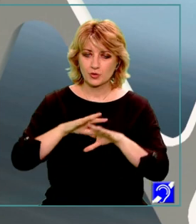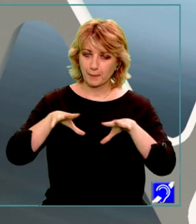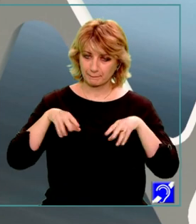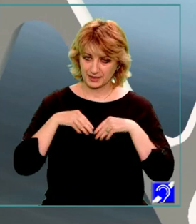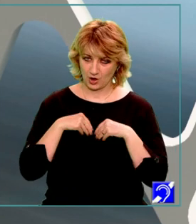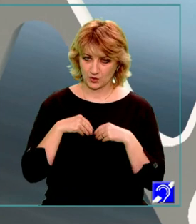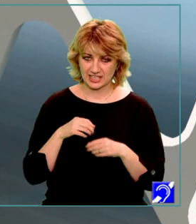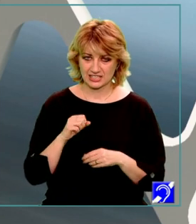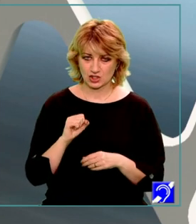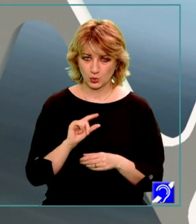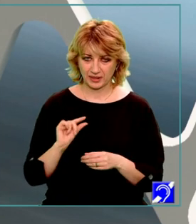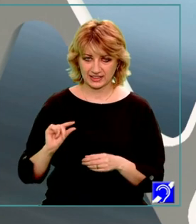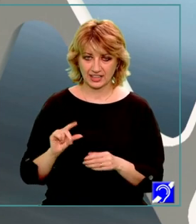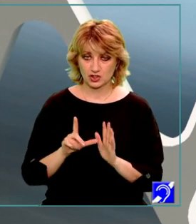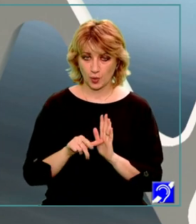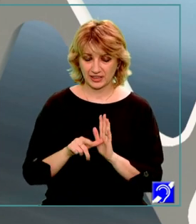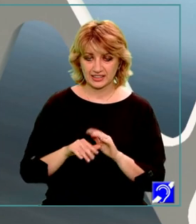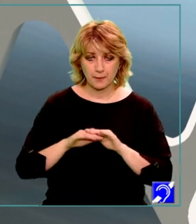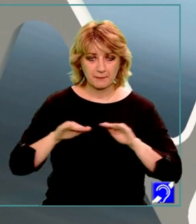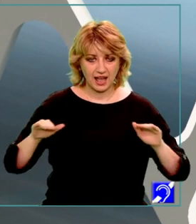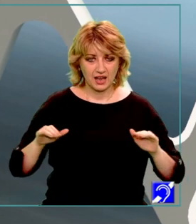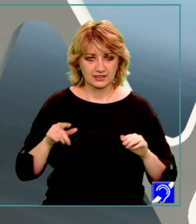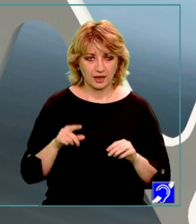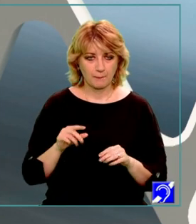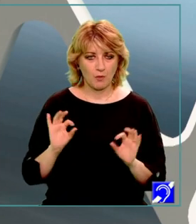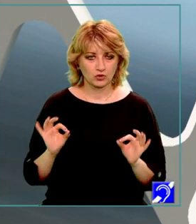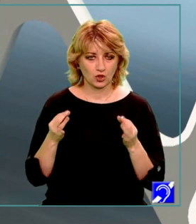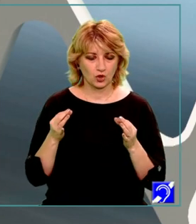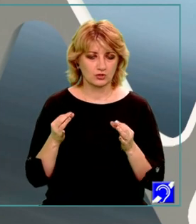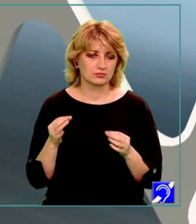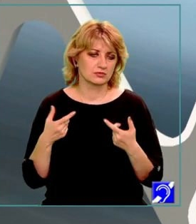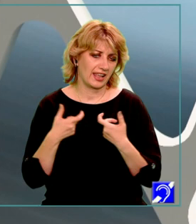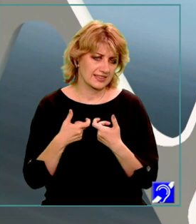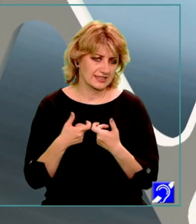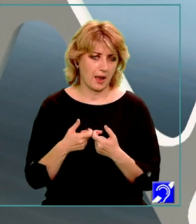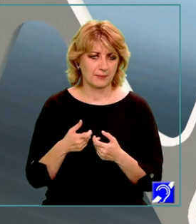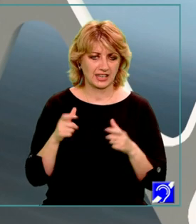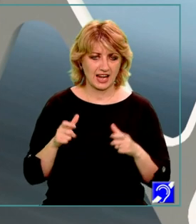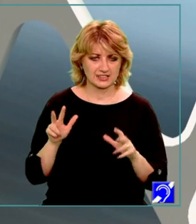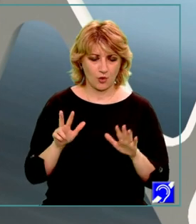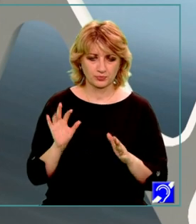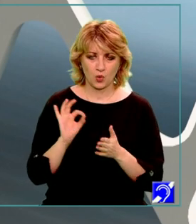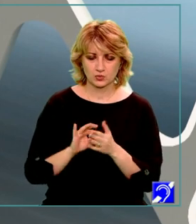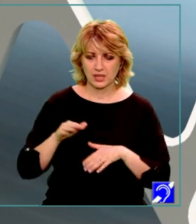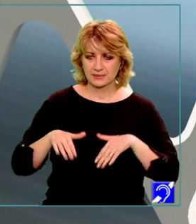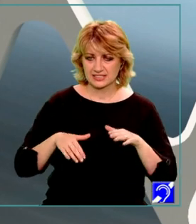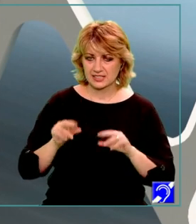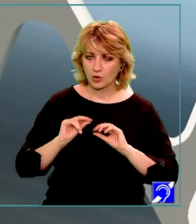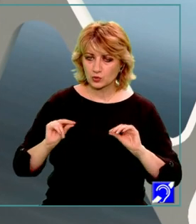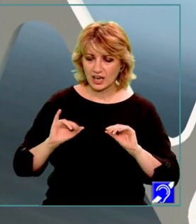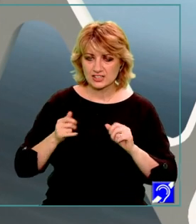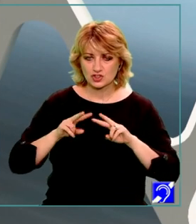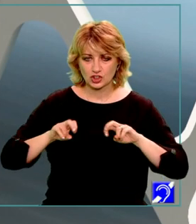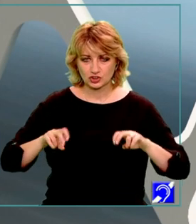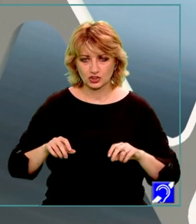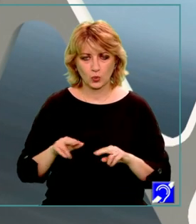subiectele de geometrie plană din cadrul modelului de evaluare națională propus de către Ministerul Educației și Cercetării.